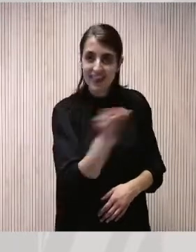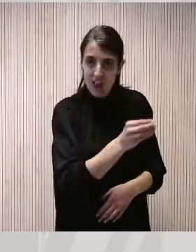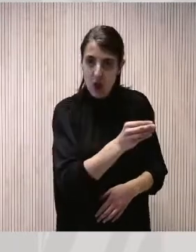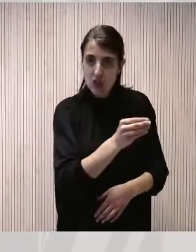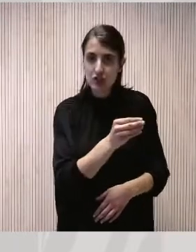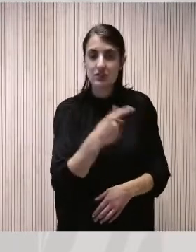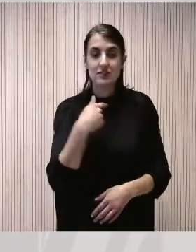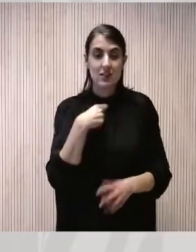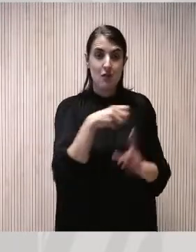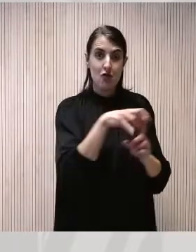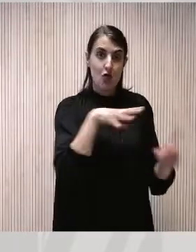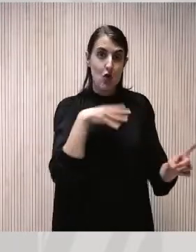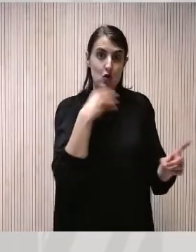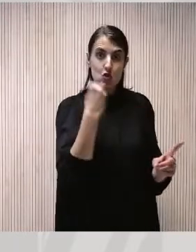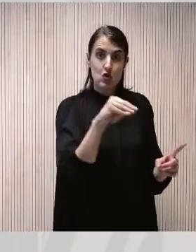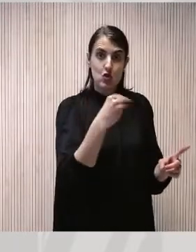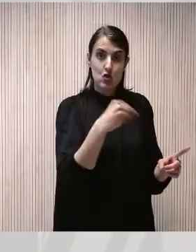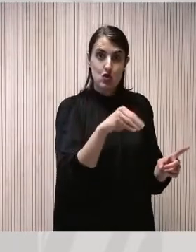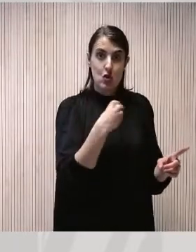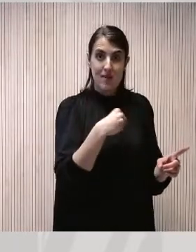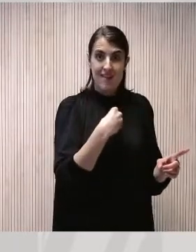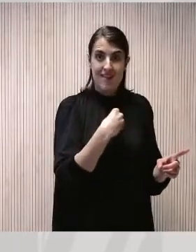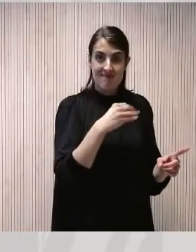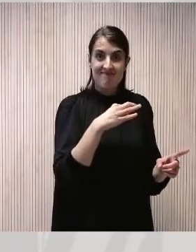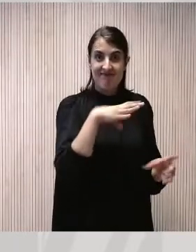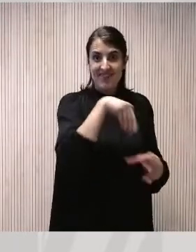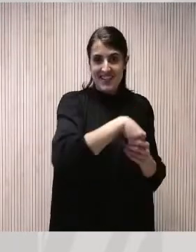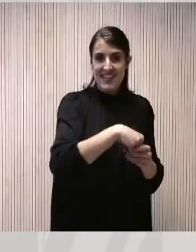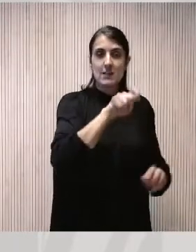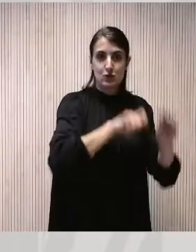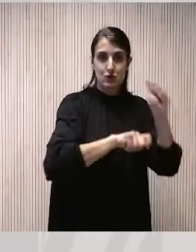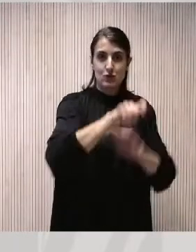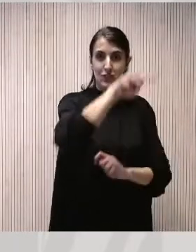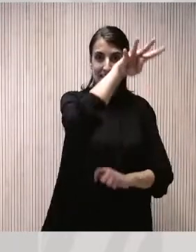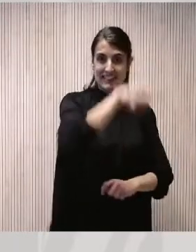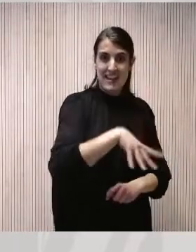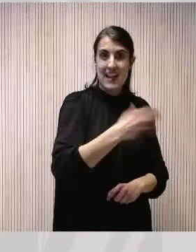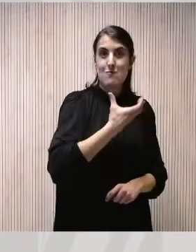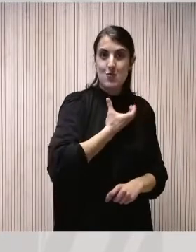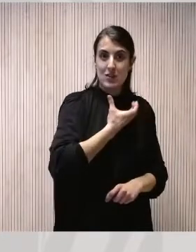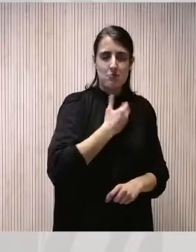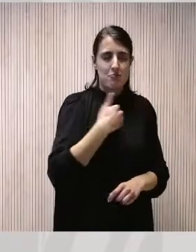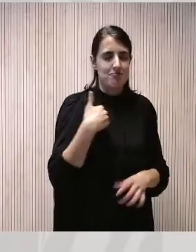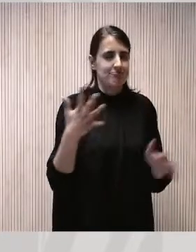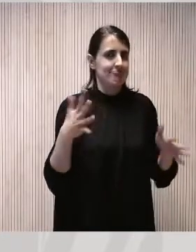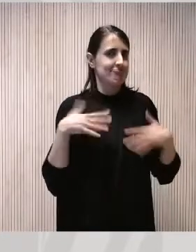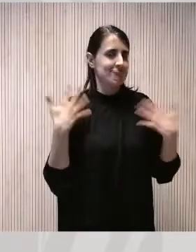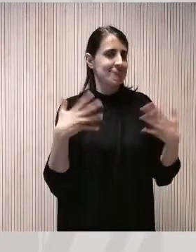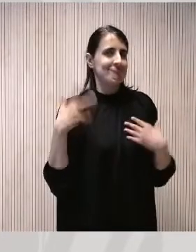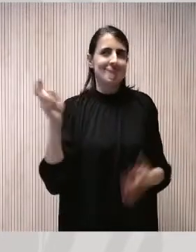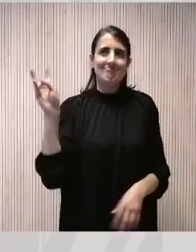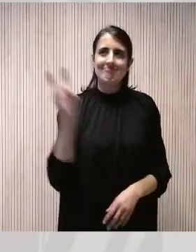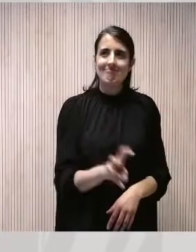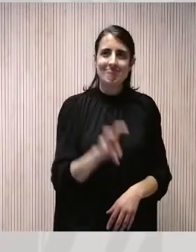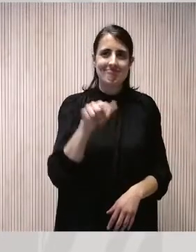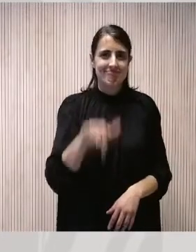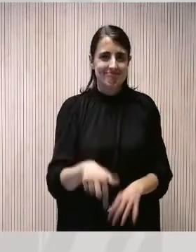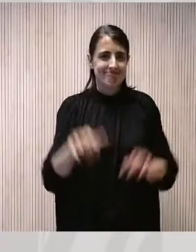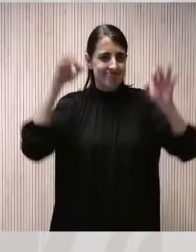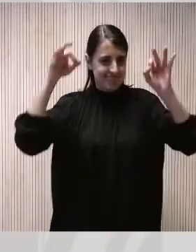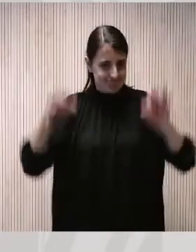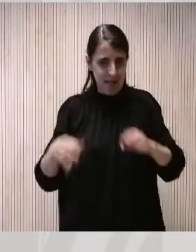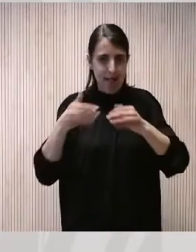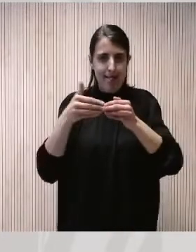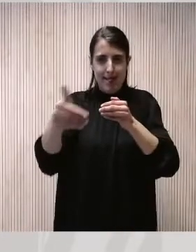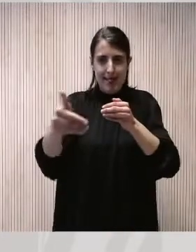Des del Fòrum de Joves Electes de l'Associació Catalana Municipis estem realment contents de poder estar aquí, d'haver arribat ja a les